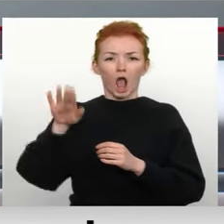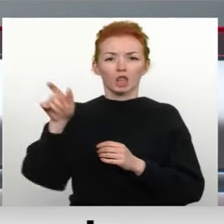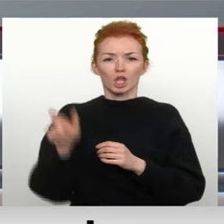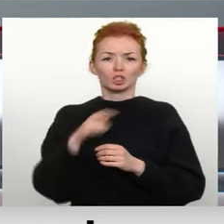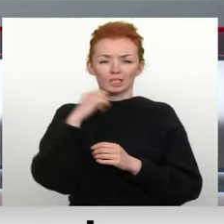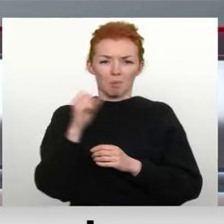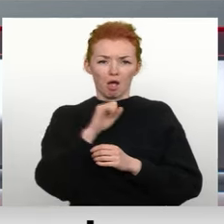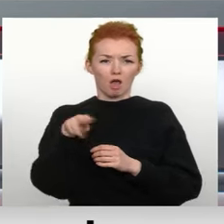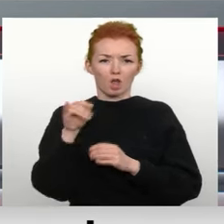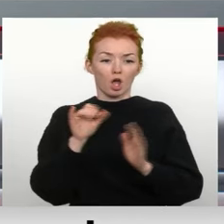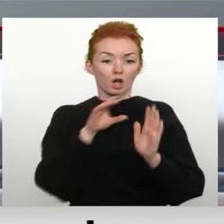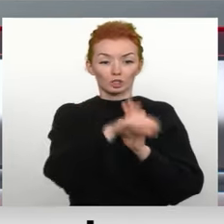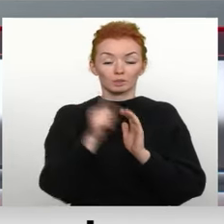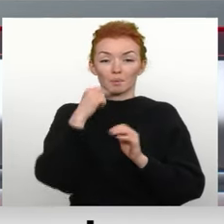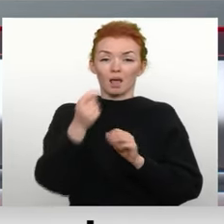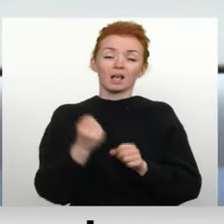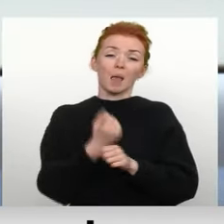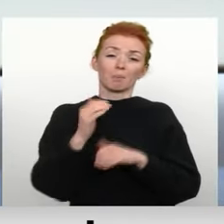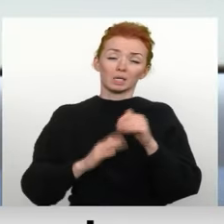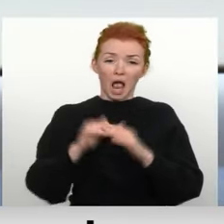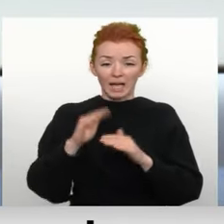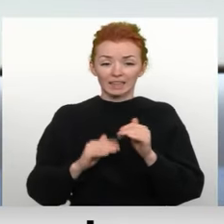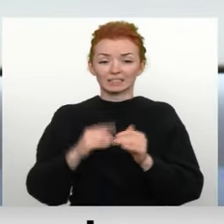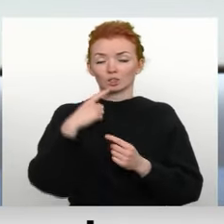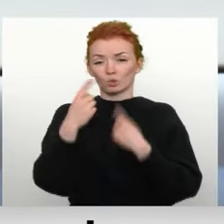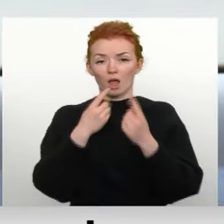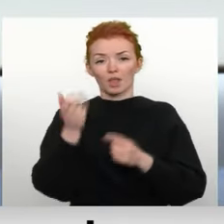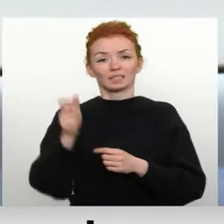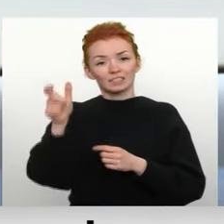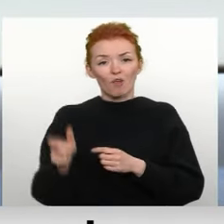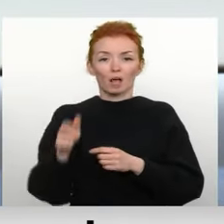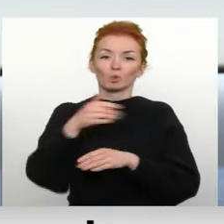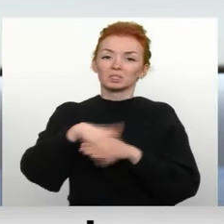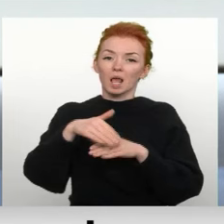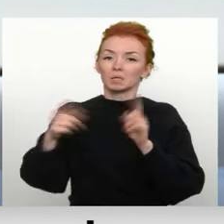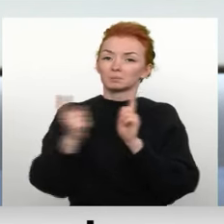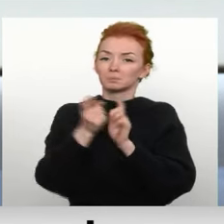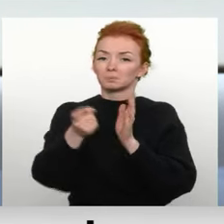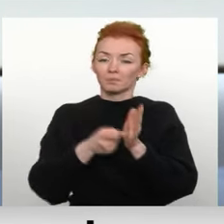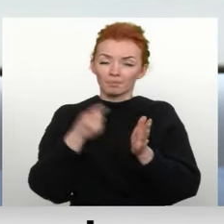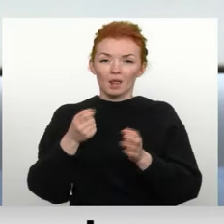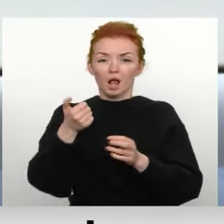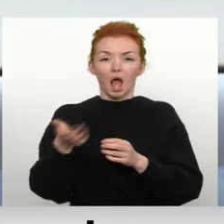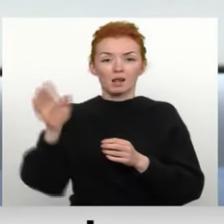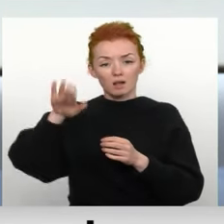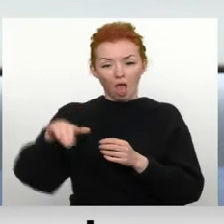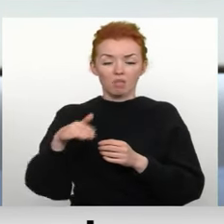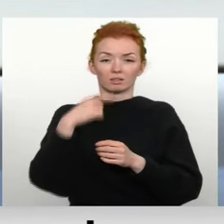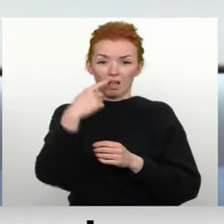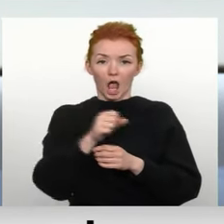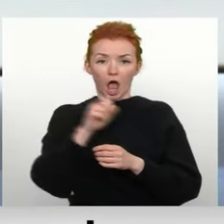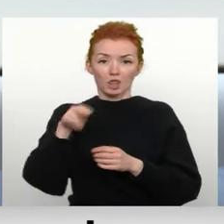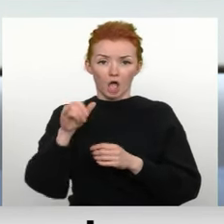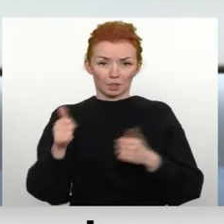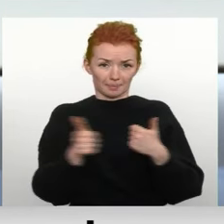Tur ir gan praktiski apsvēram, runājot ar cilvēkiem, ielās vairākiem Garkalnes siemiem ādaži tīri, geografiski ir